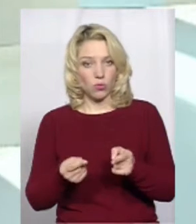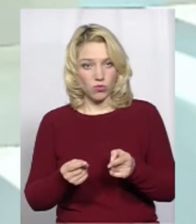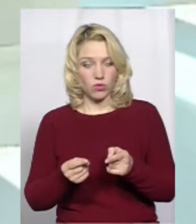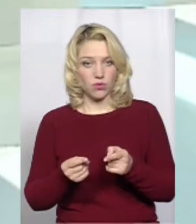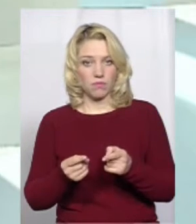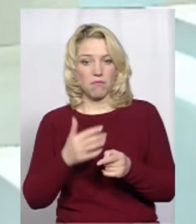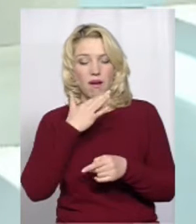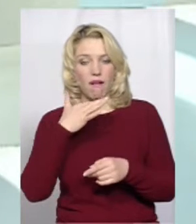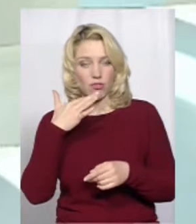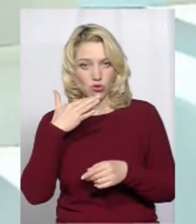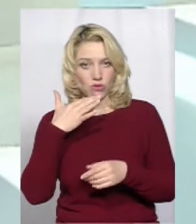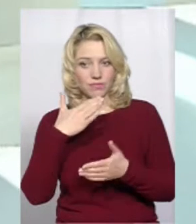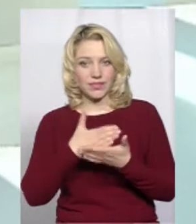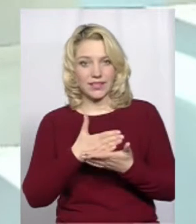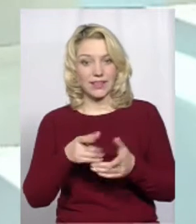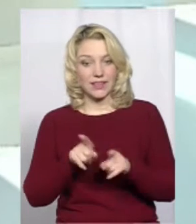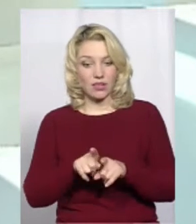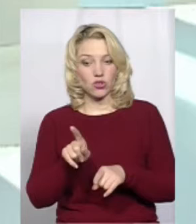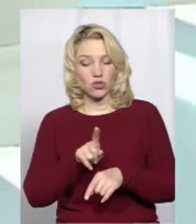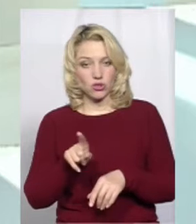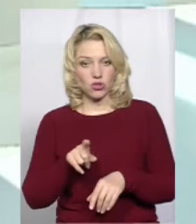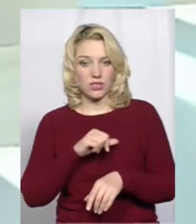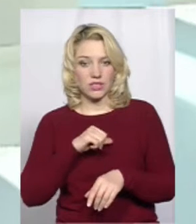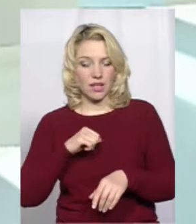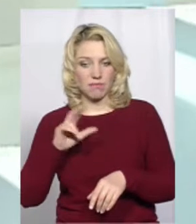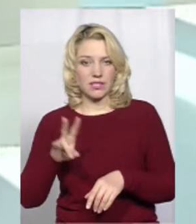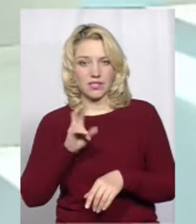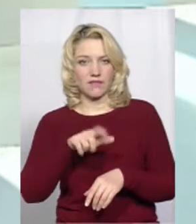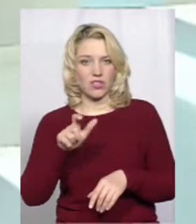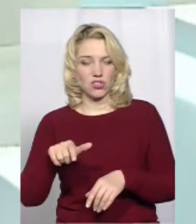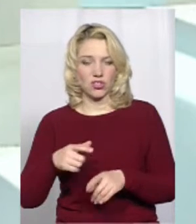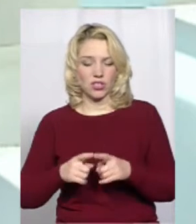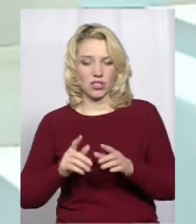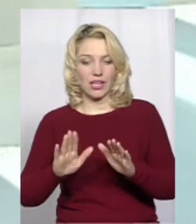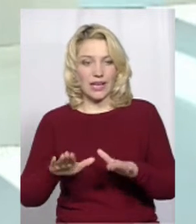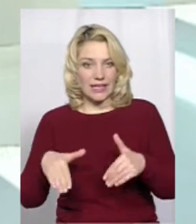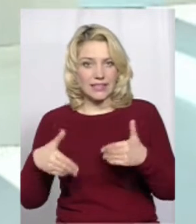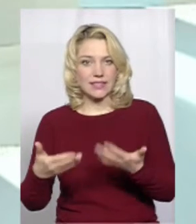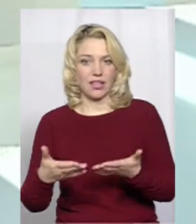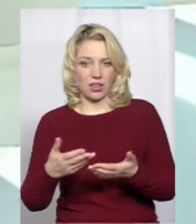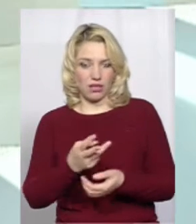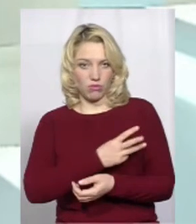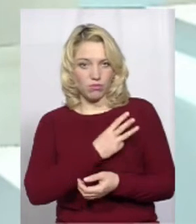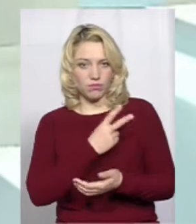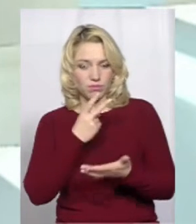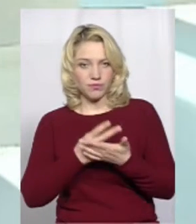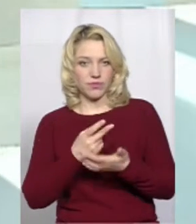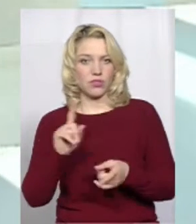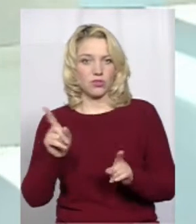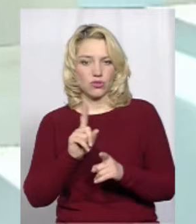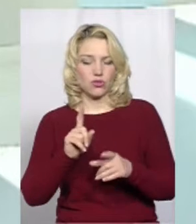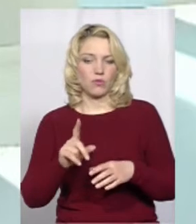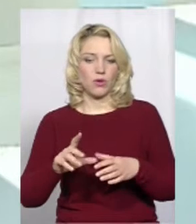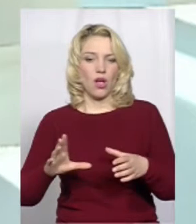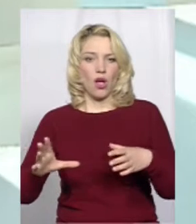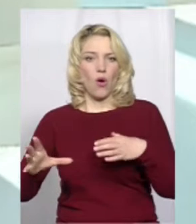Тому багато є так, що самі священники ініціонують і проявляють ініціативу щодо